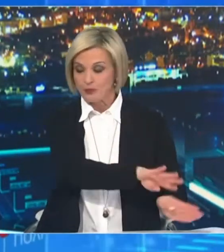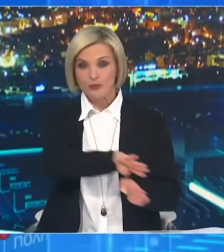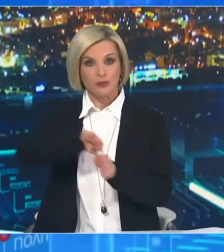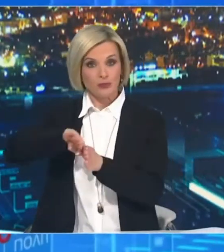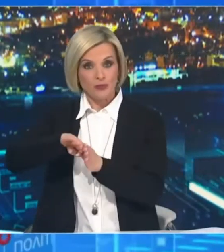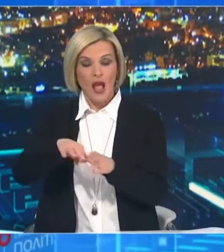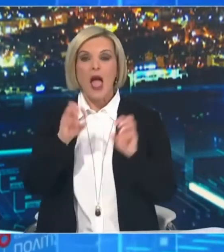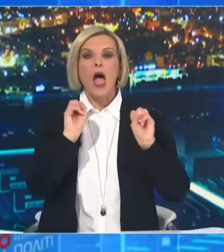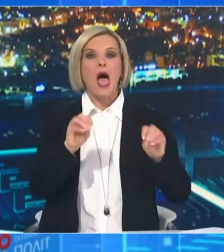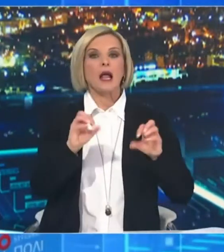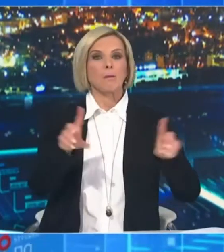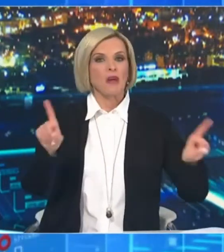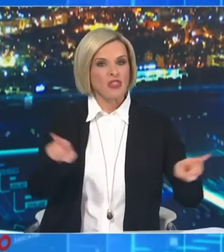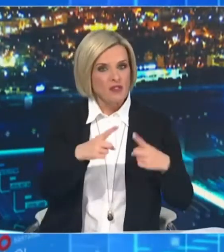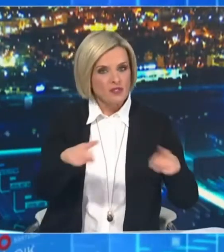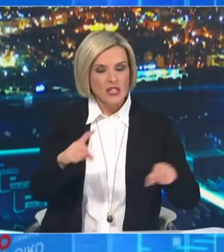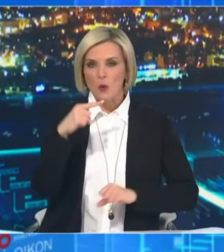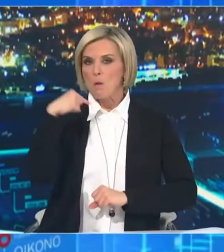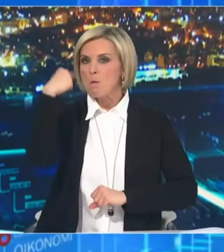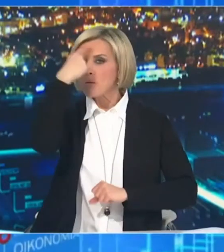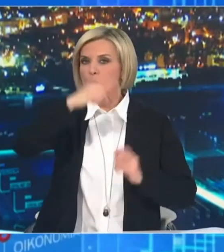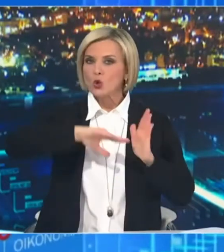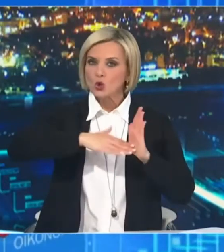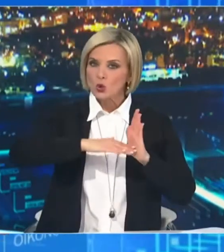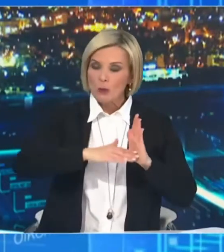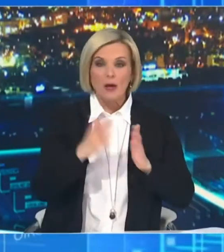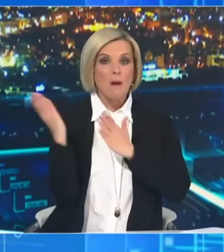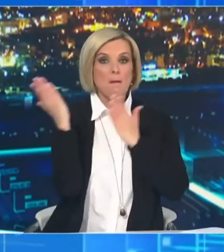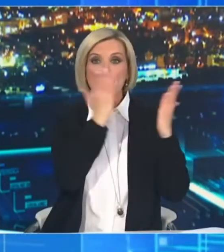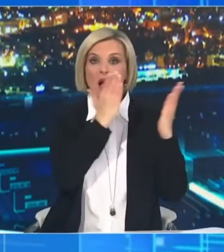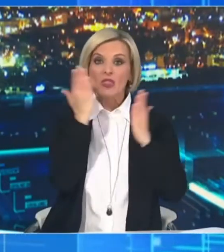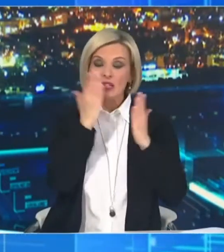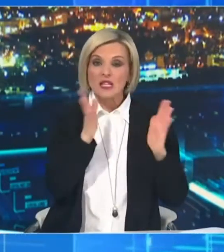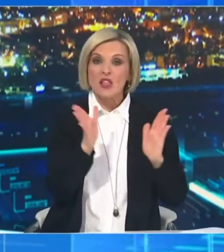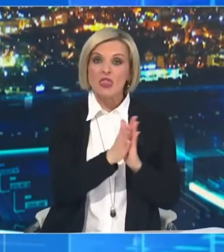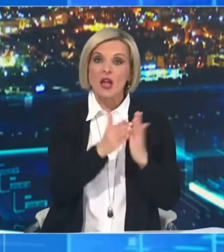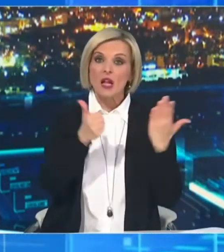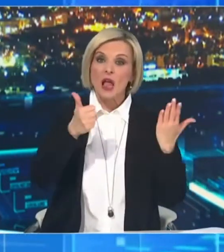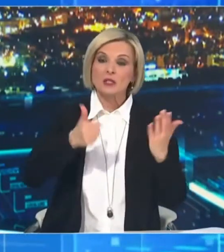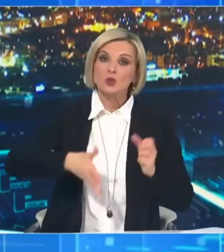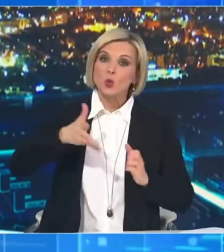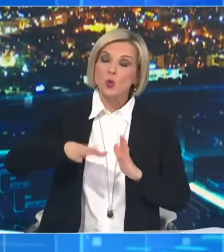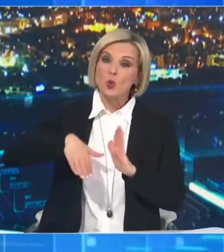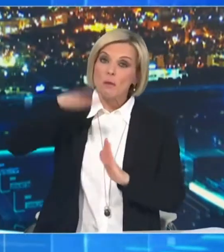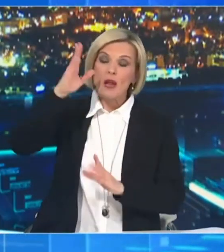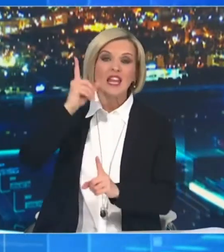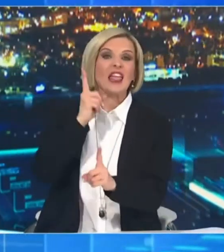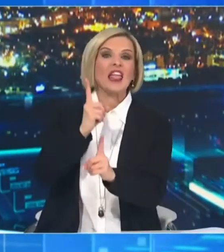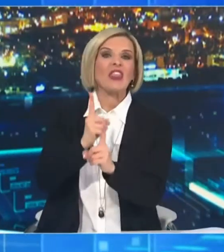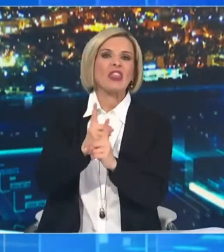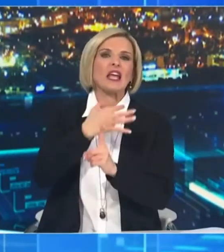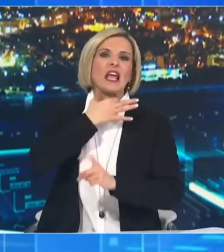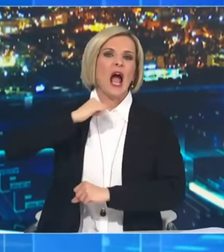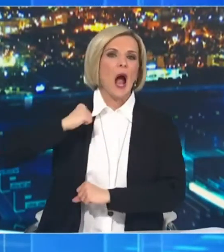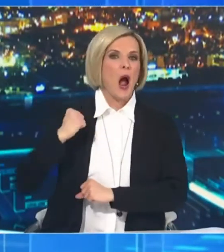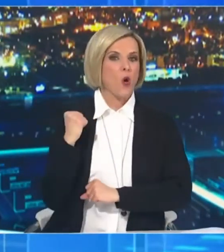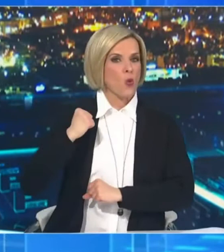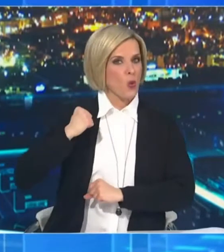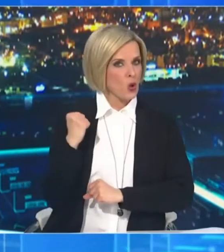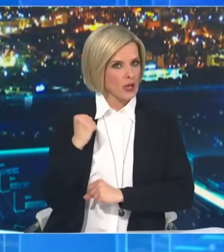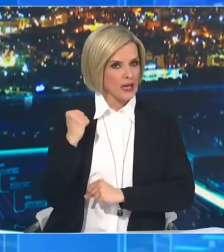προσωπικό και μαθητές ηλικίας 16 ετών και άνω ειδικών σχολείων και κέντρων